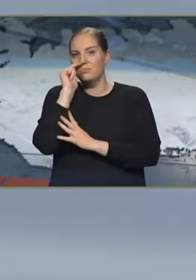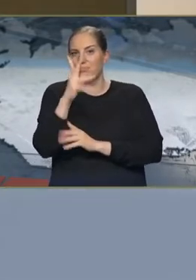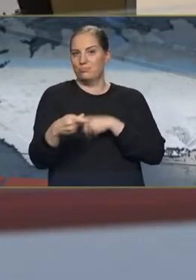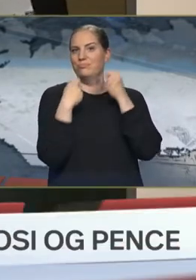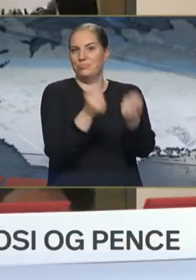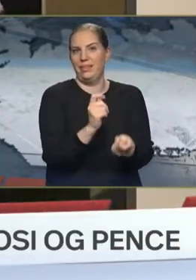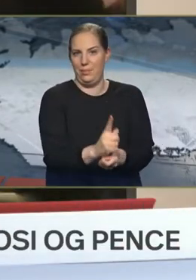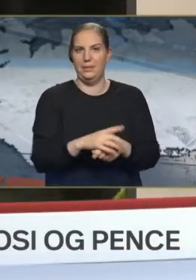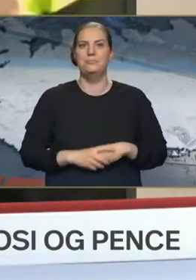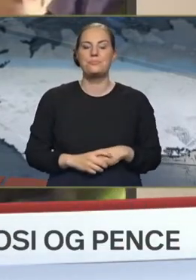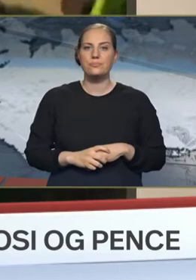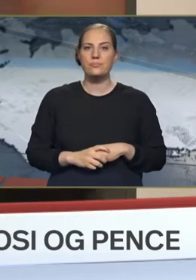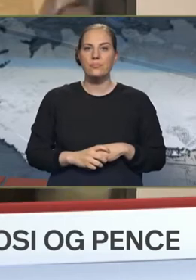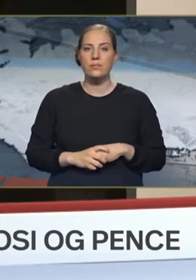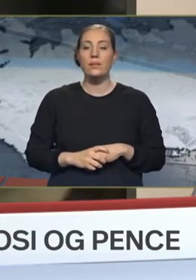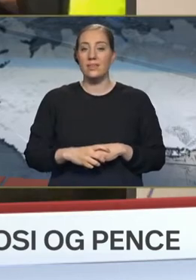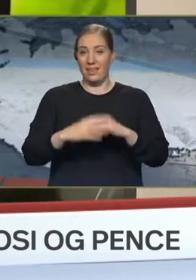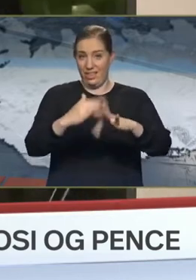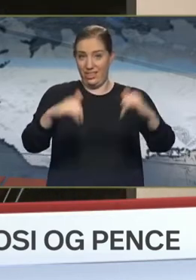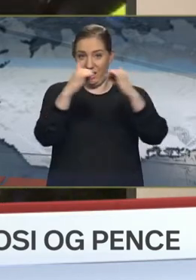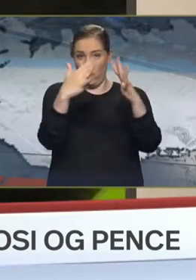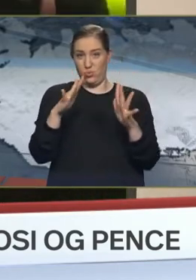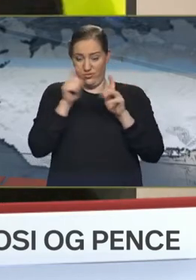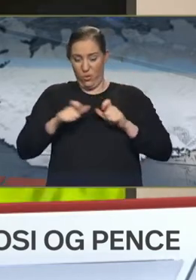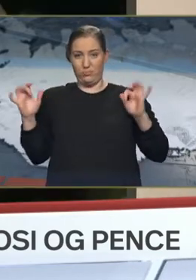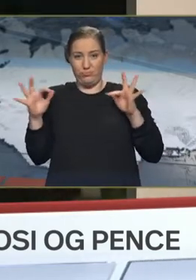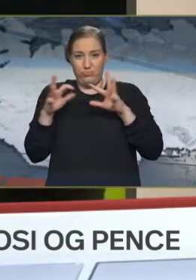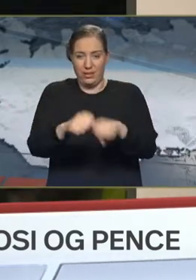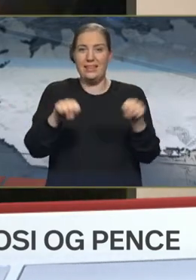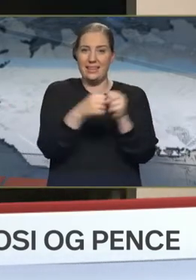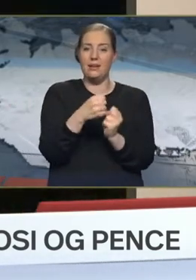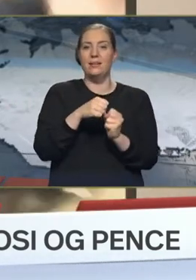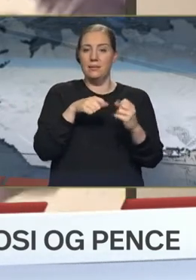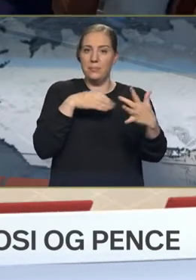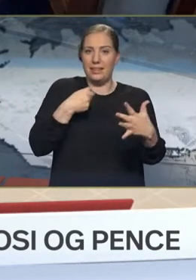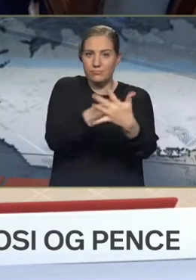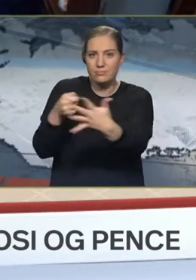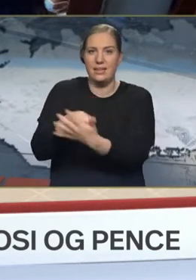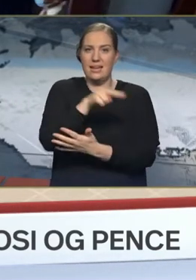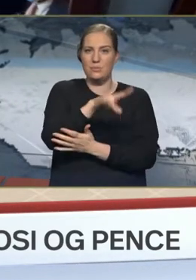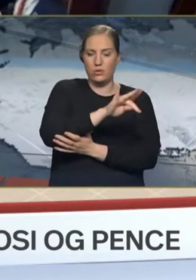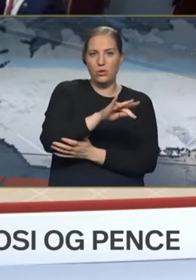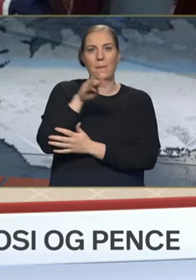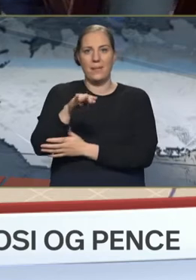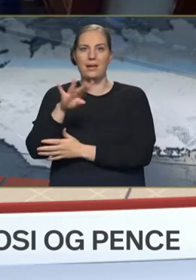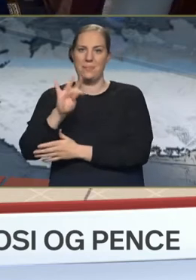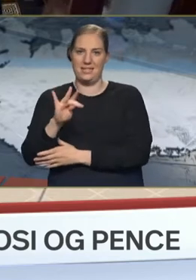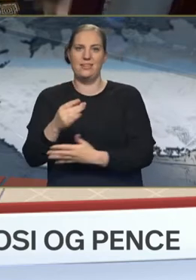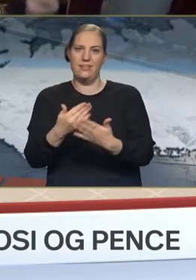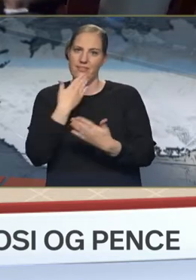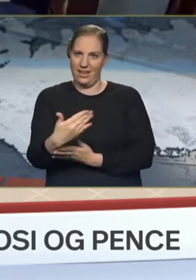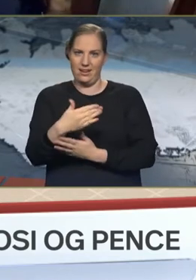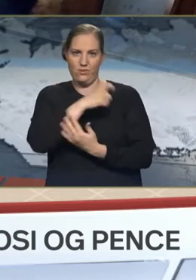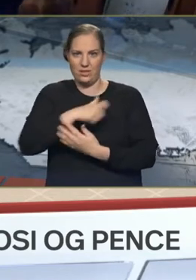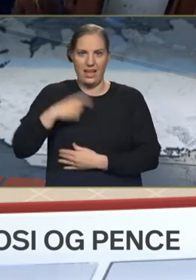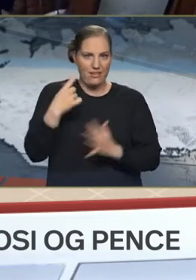Eirikur Múgurinn sem réðstinn í Þinghúsið hefði myrt Nancy Pelosi leitóða demokrata og Mike Pence var að fórsetta hefða náð